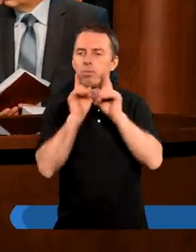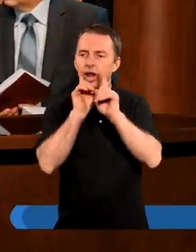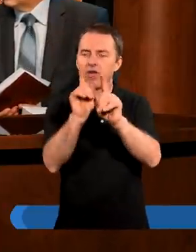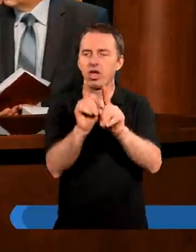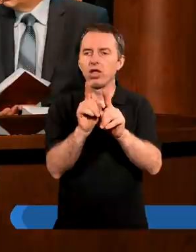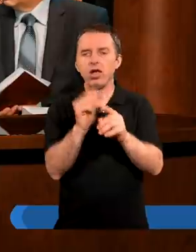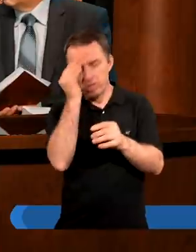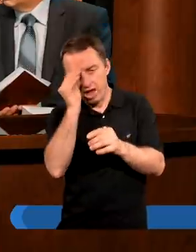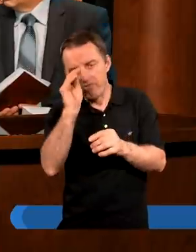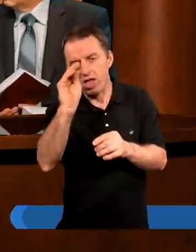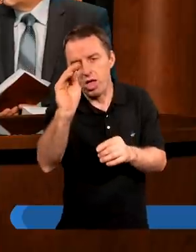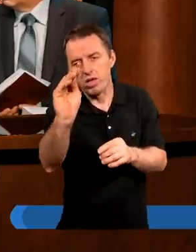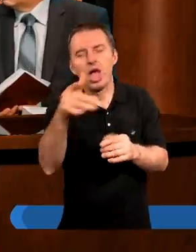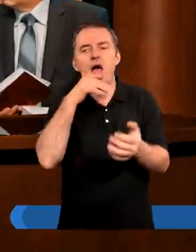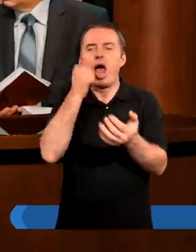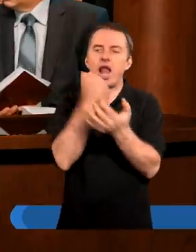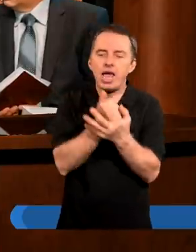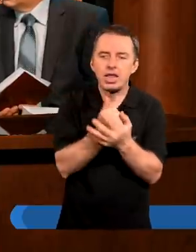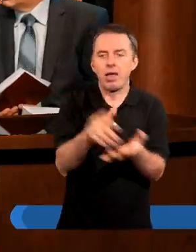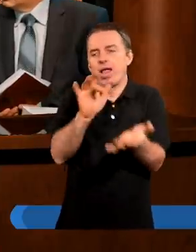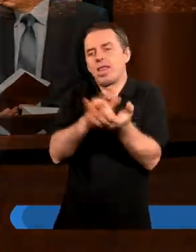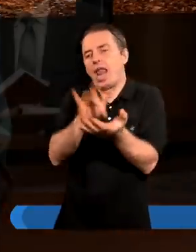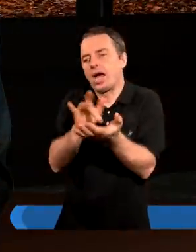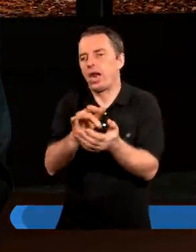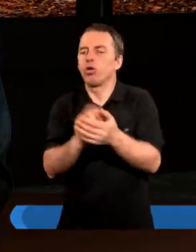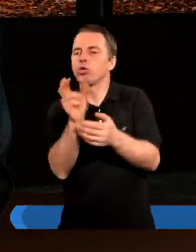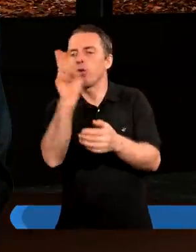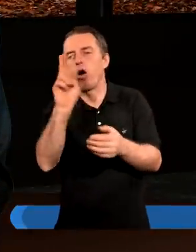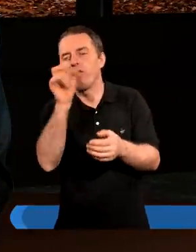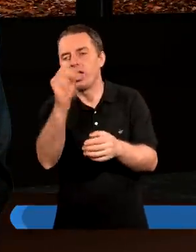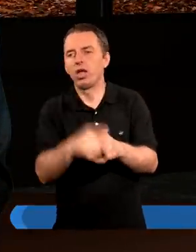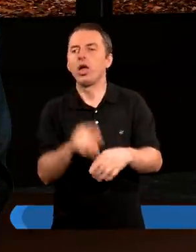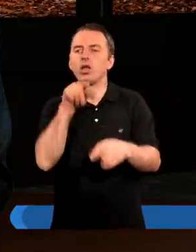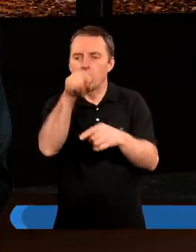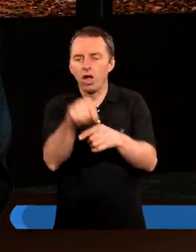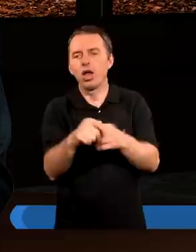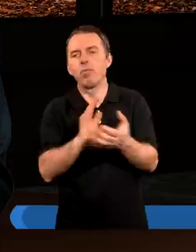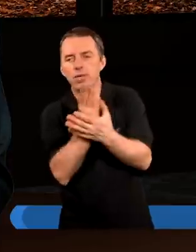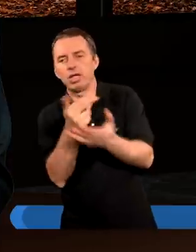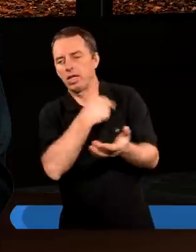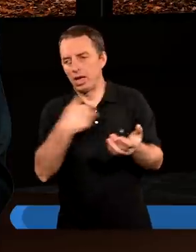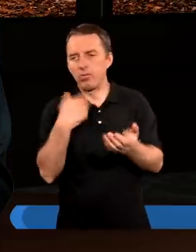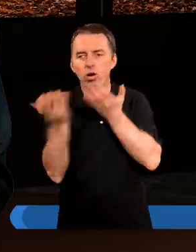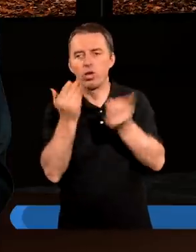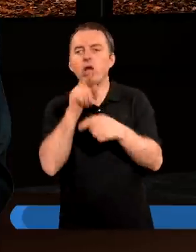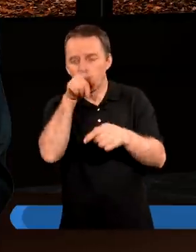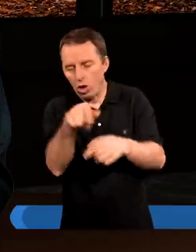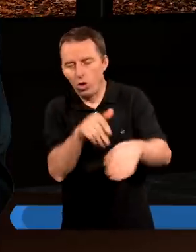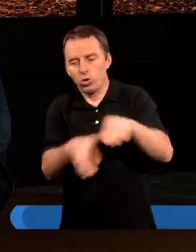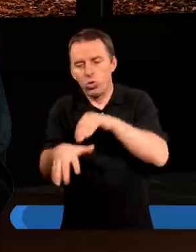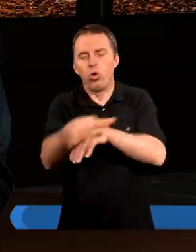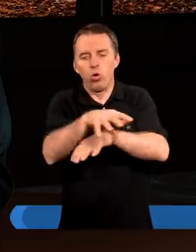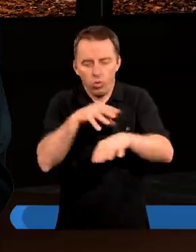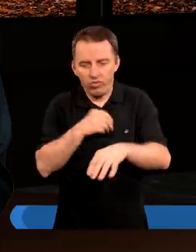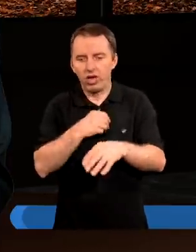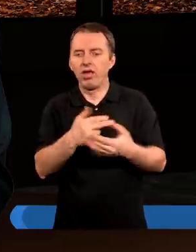jakimś zawiadomieniem, listem, telegramem, czy czymkolwiek koniec wojny między nami. To Duch Święty